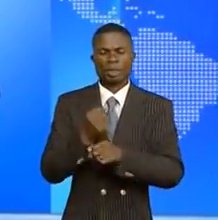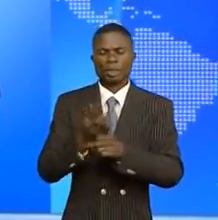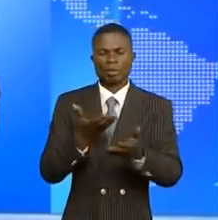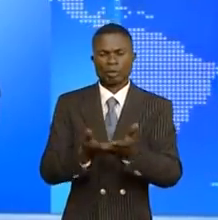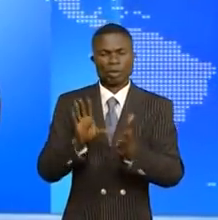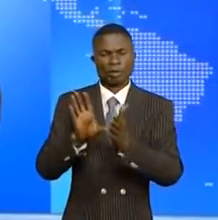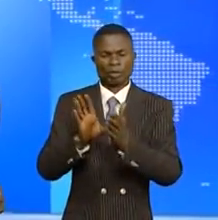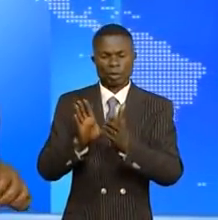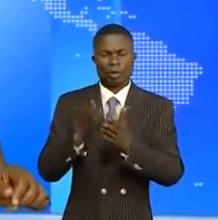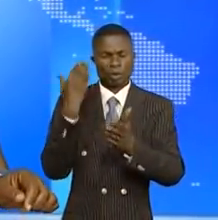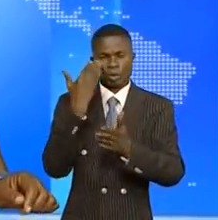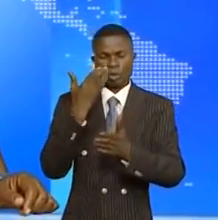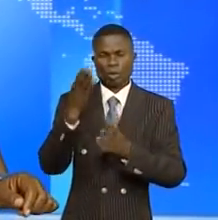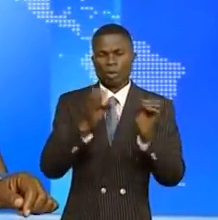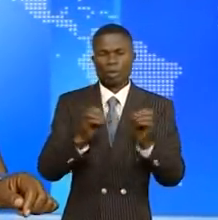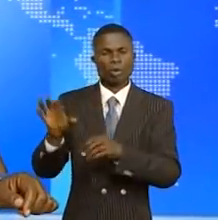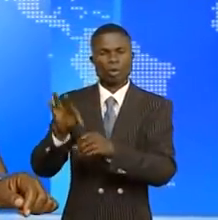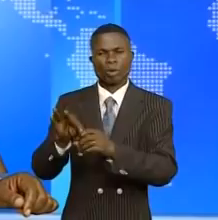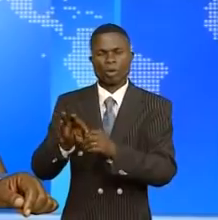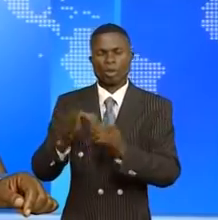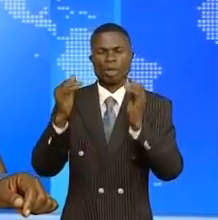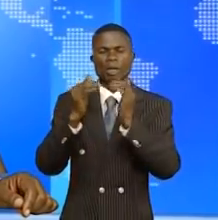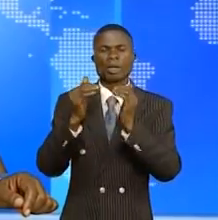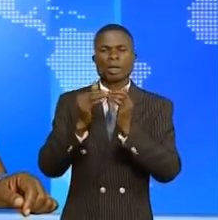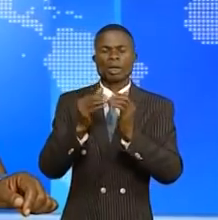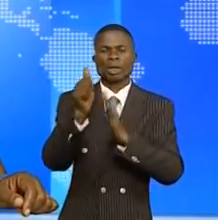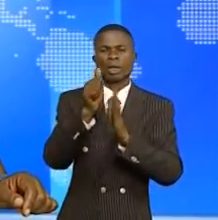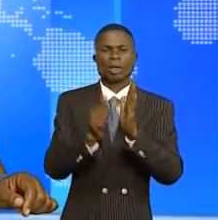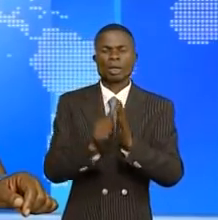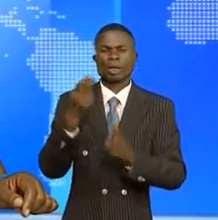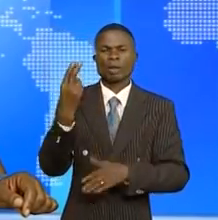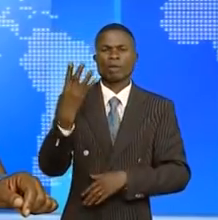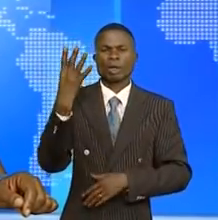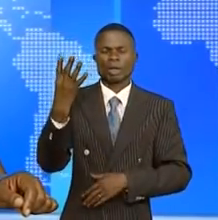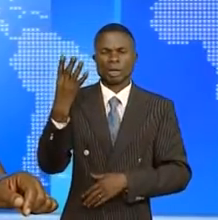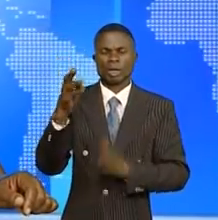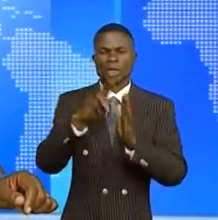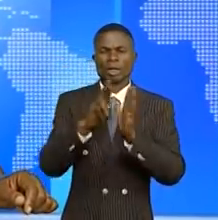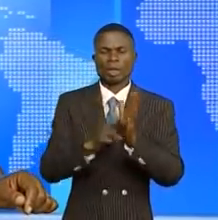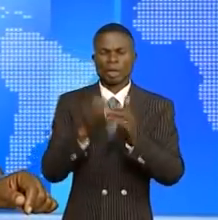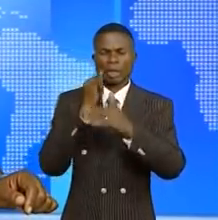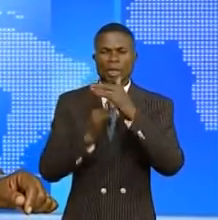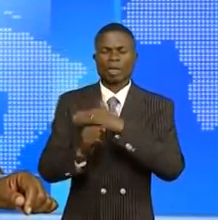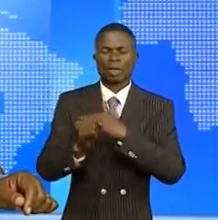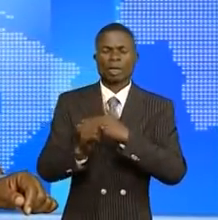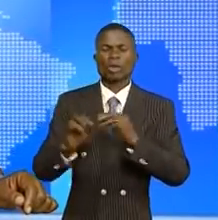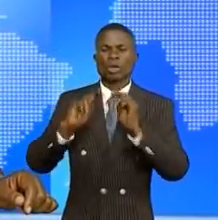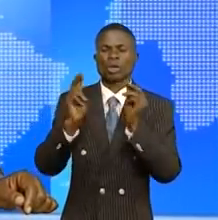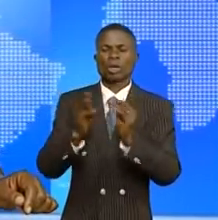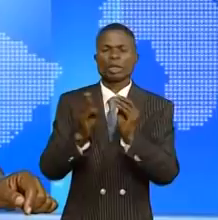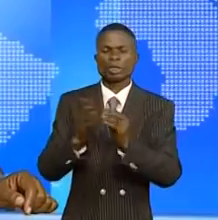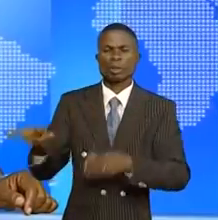'issue d'une vote organisée conformément à l'article 24 du règlement intérieur de cet organe